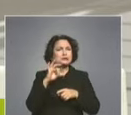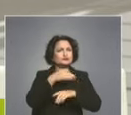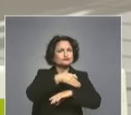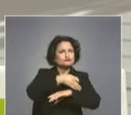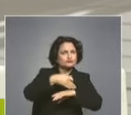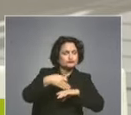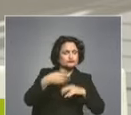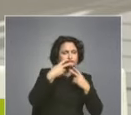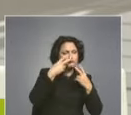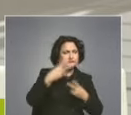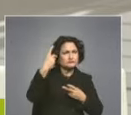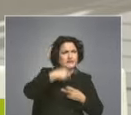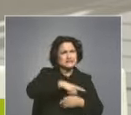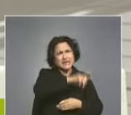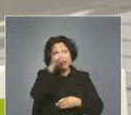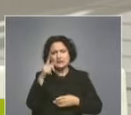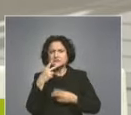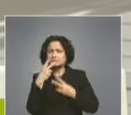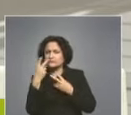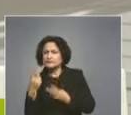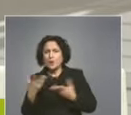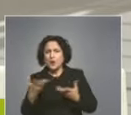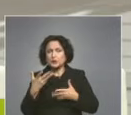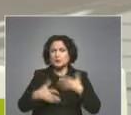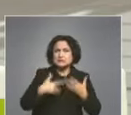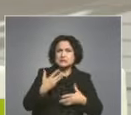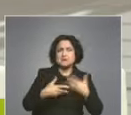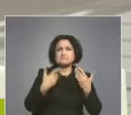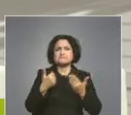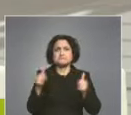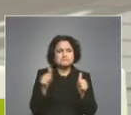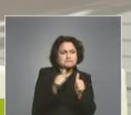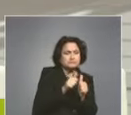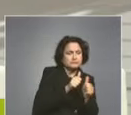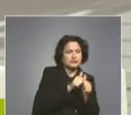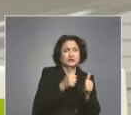всички операции за деня можех да влизам, когато си поискам, да асистирам съответно.